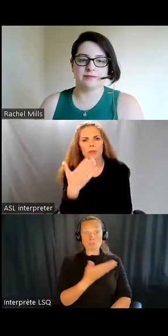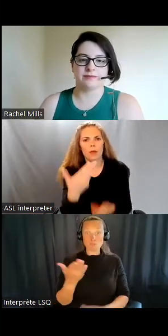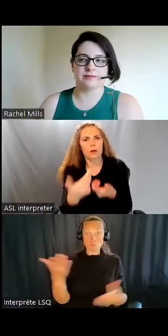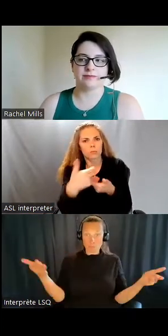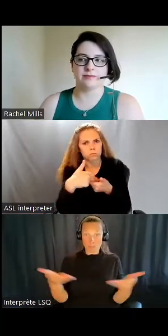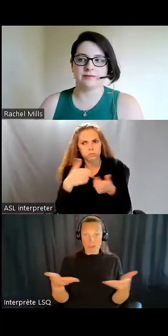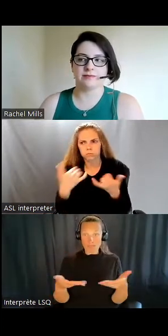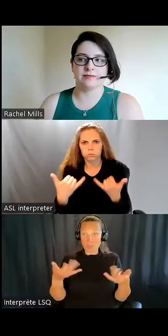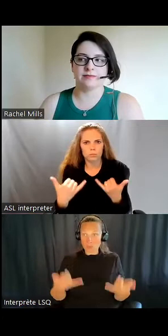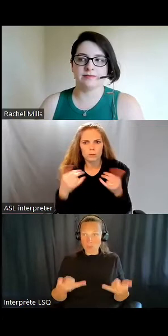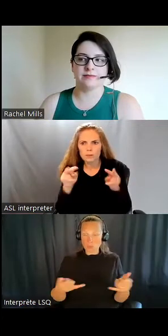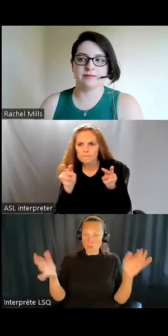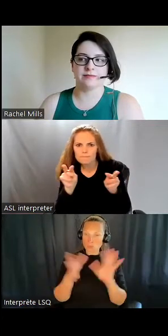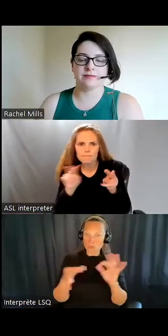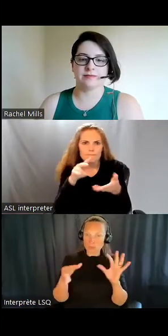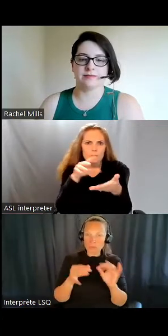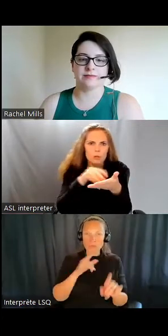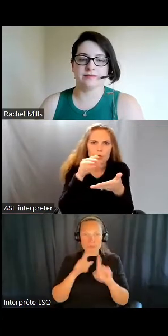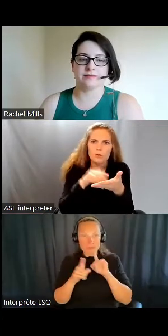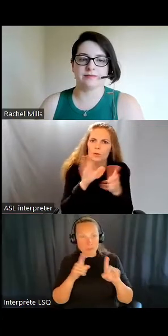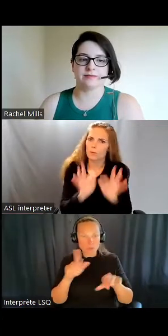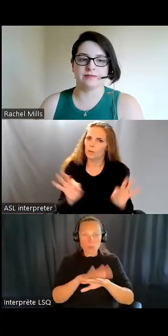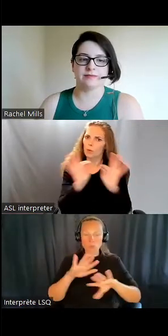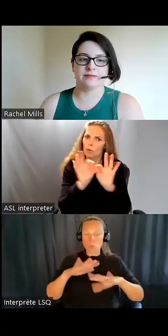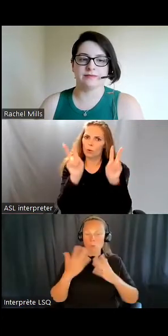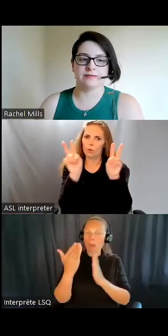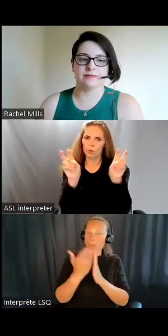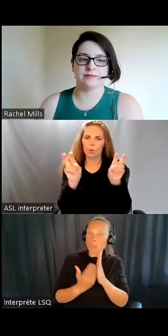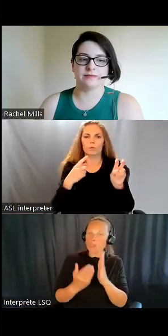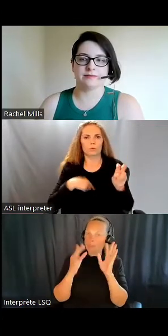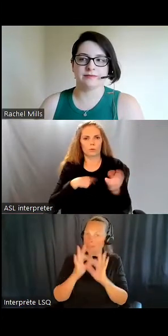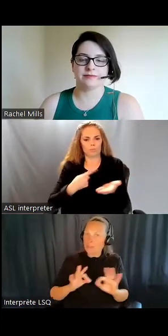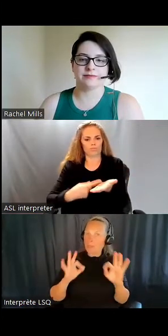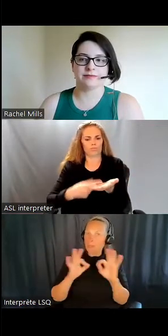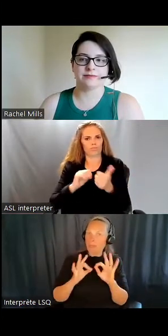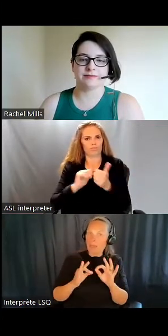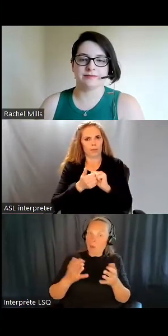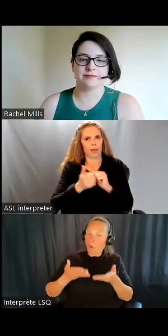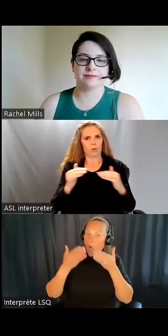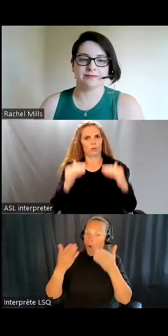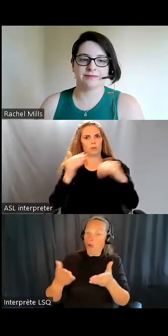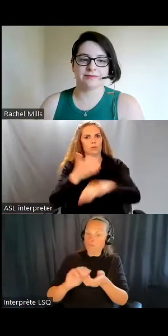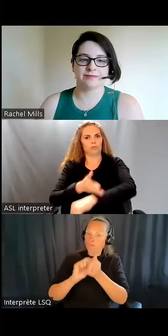importante et que nous discutons des mesures pour pouvoir avoir un changement positif.